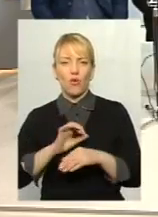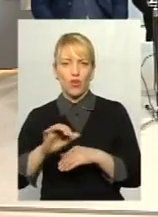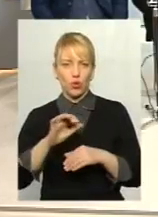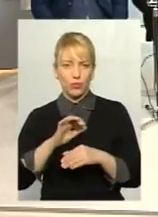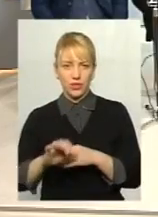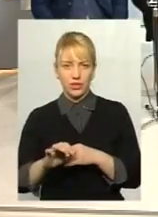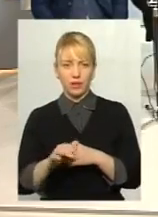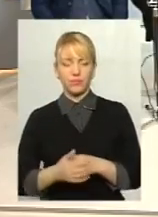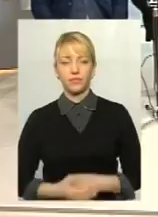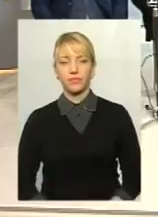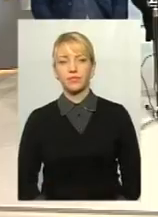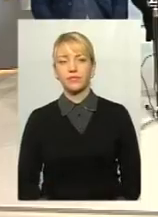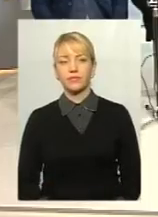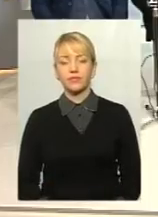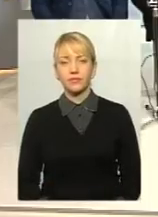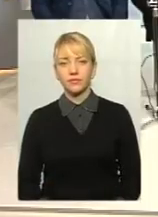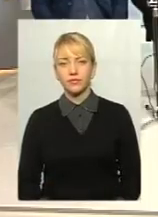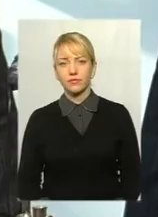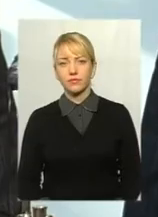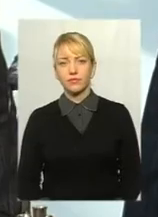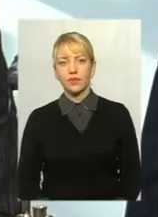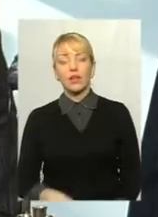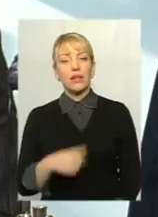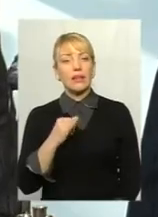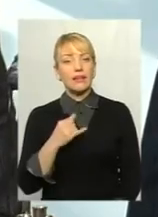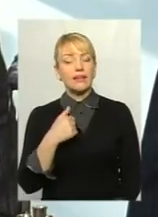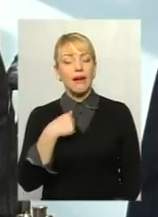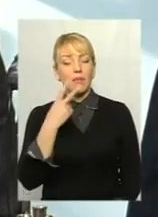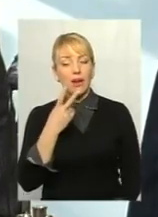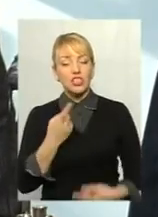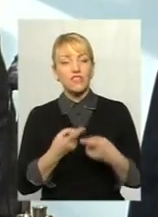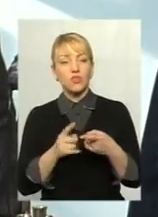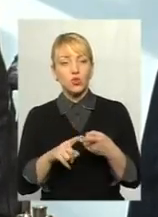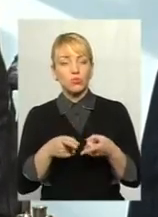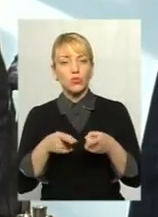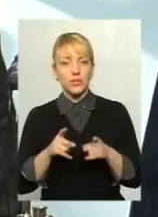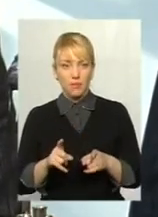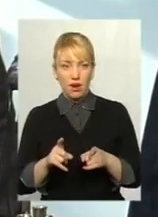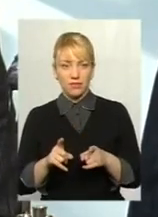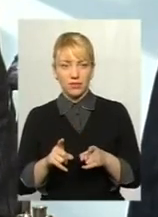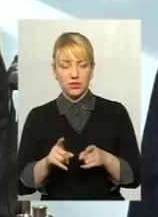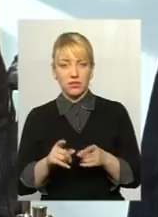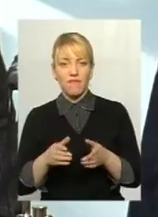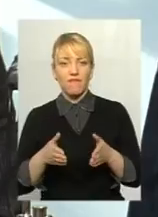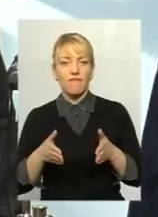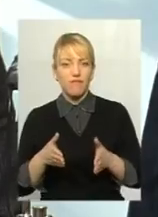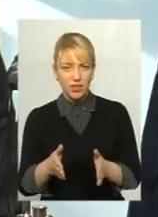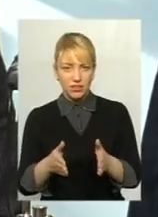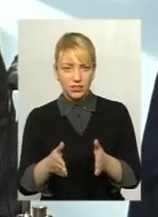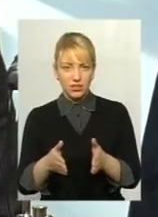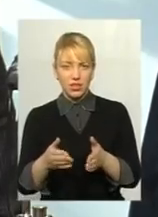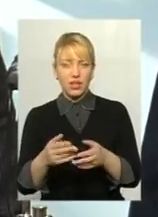решта. І я бачив в цьому справді вихід на